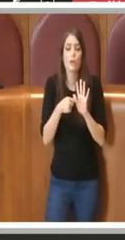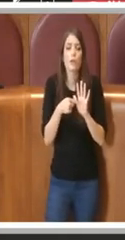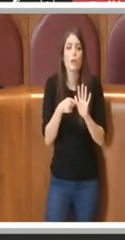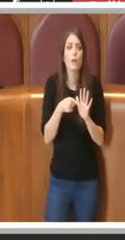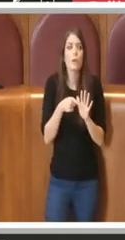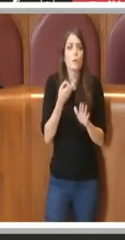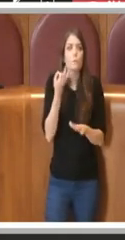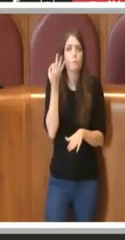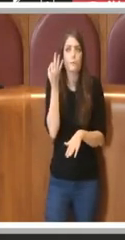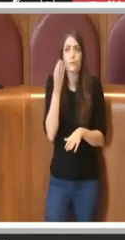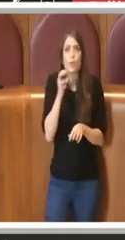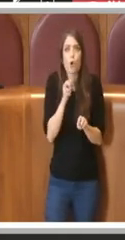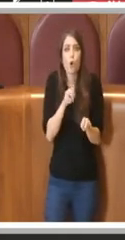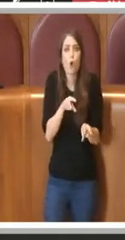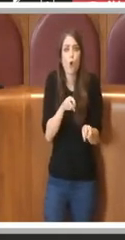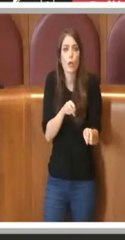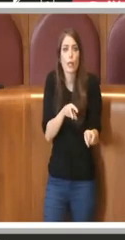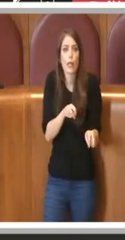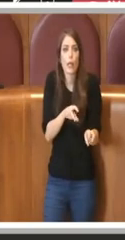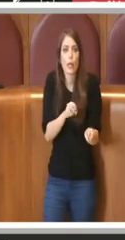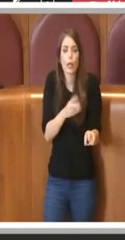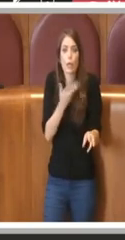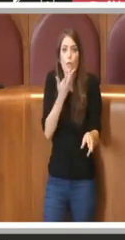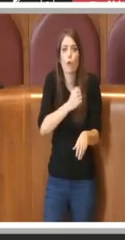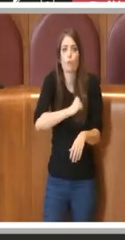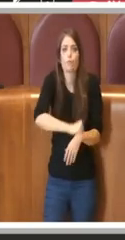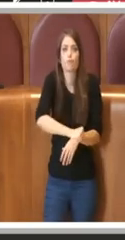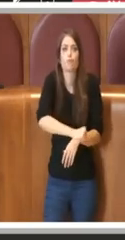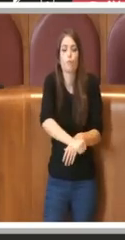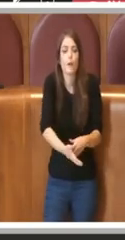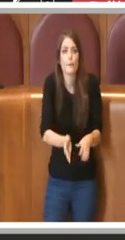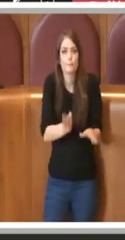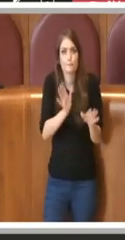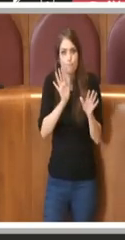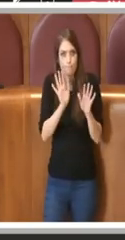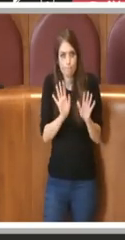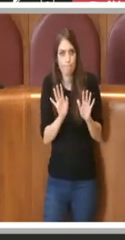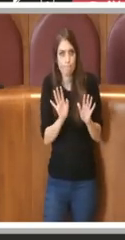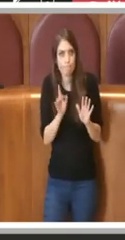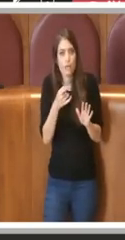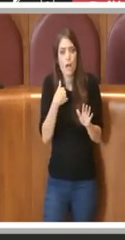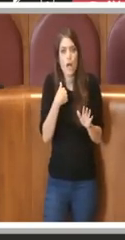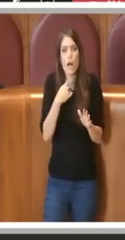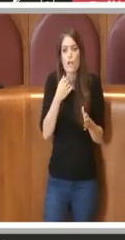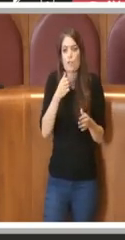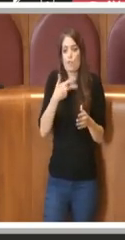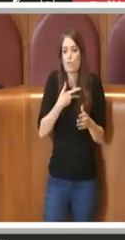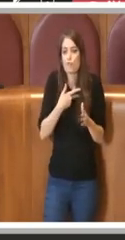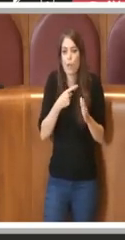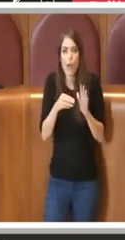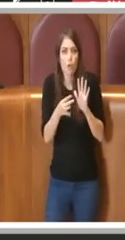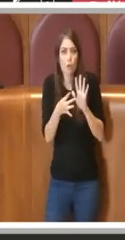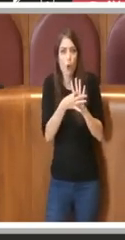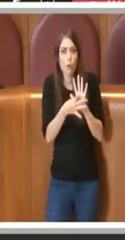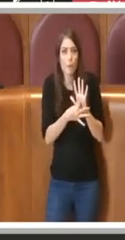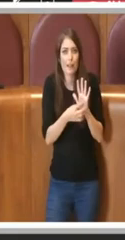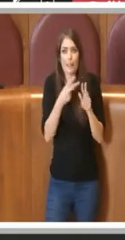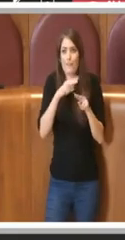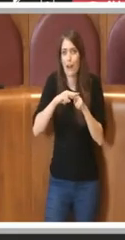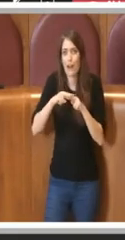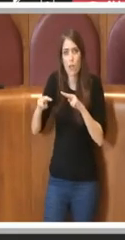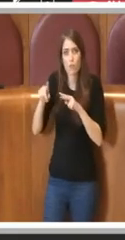correre rispetto a quello che veramente si deve fare. Cioè c'è una normativa nazionale